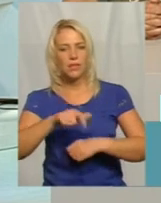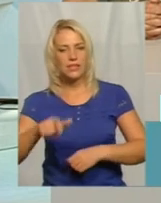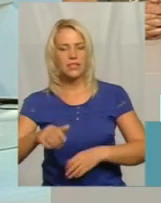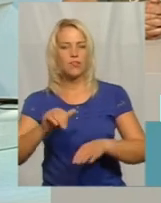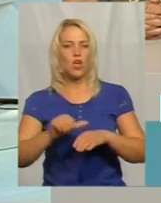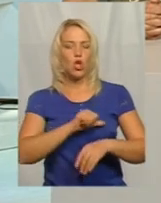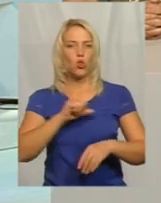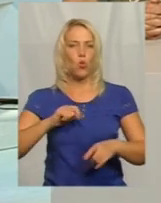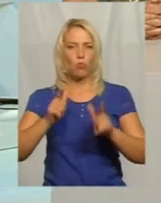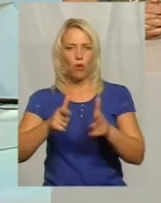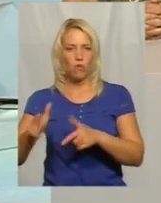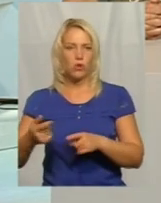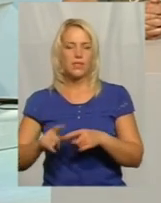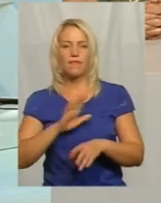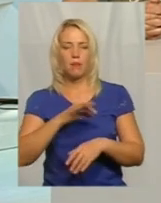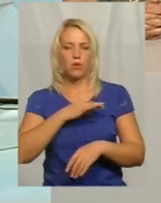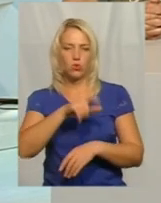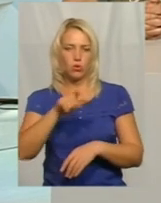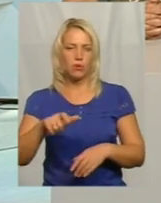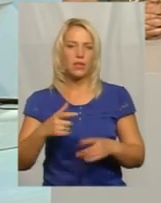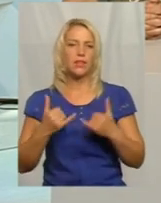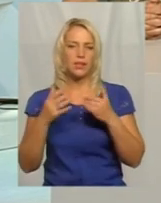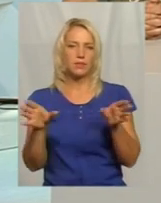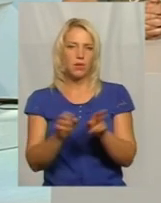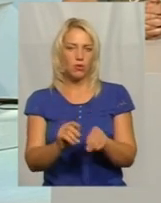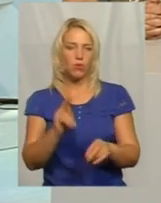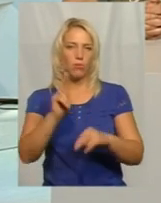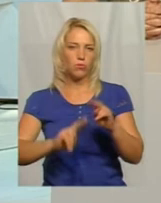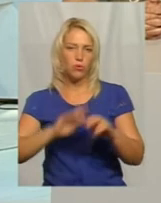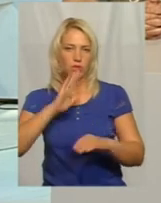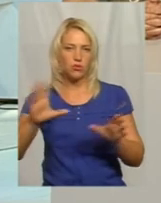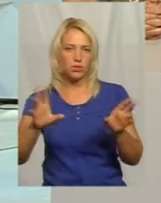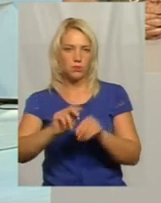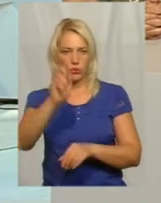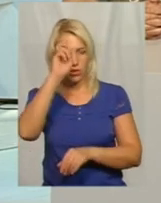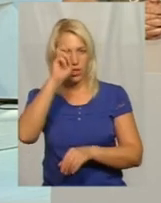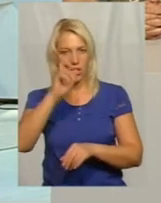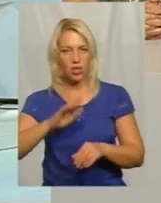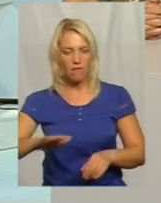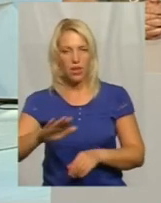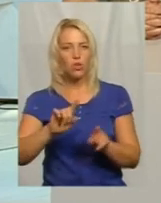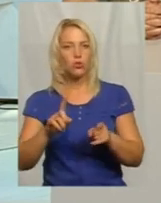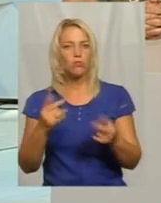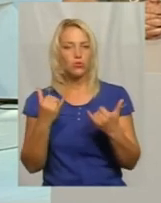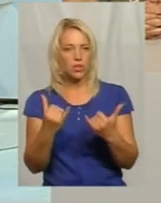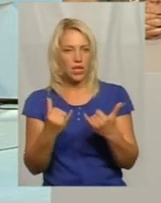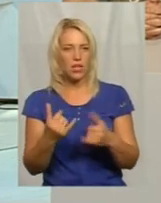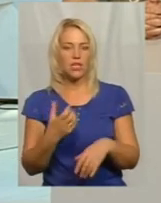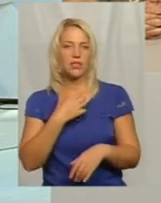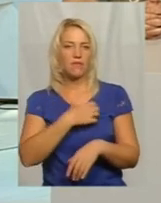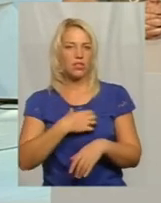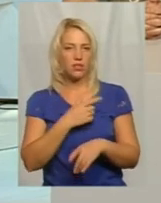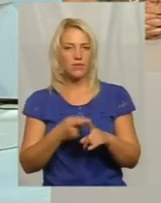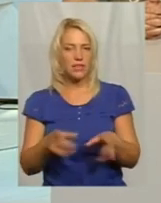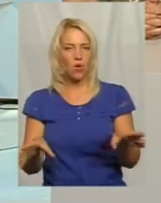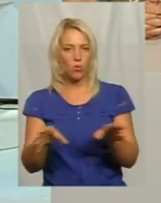небайдужих громадян нашої держави для спільної побудови нашої держави. Тому що наразі зараз дуже важливе це об